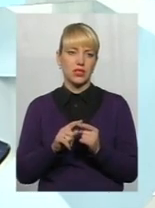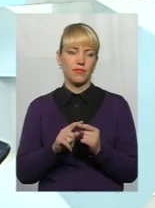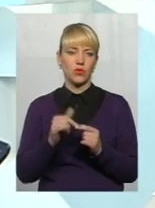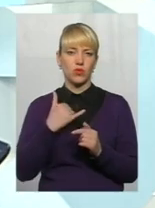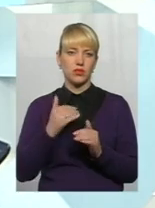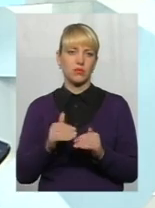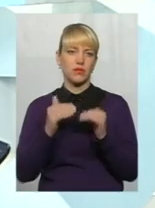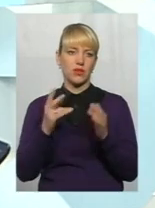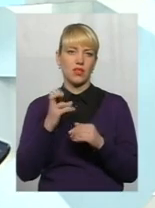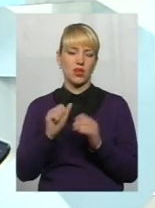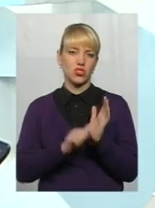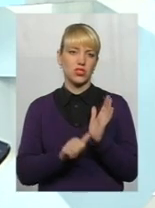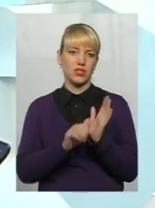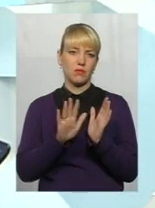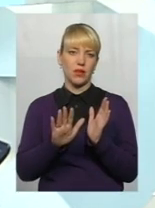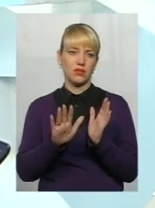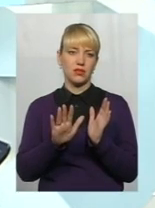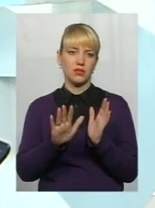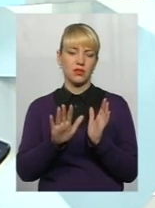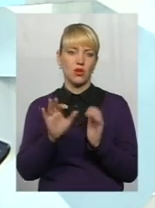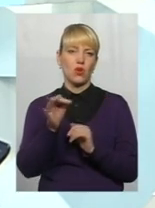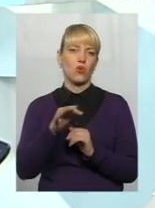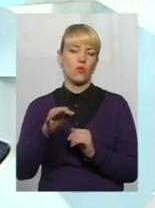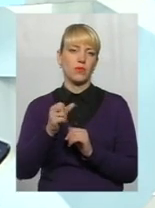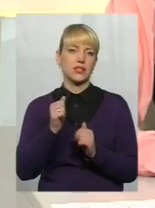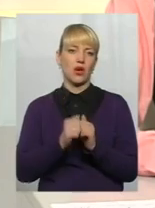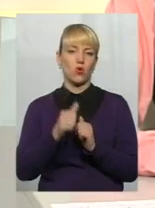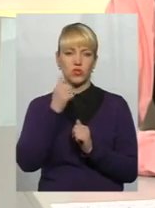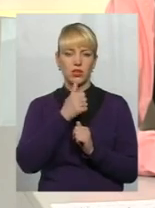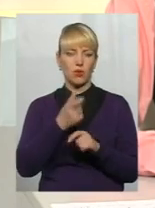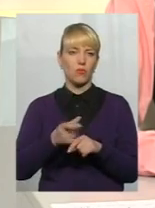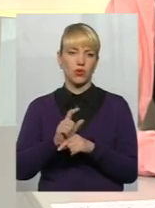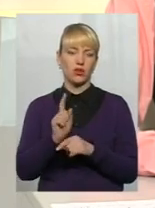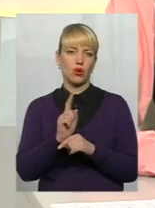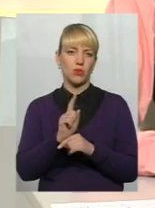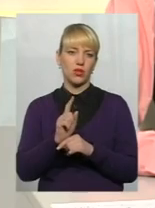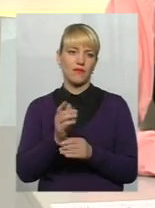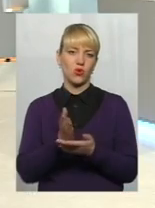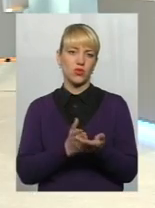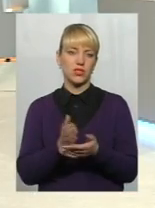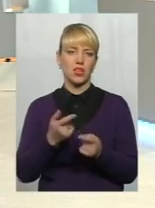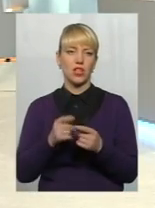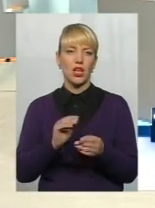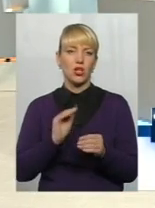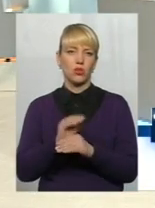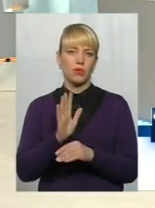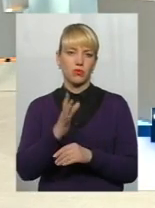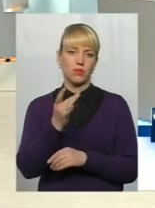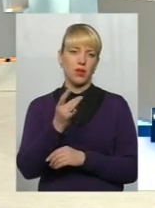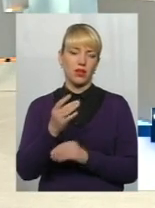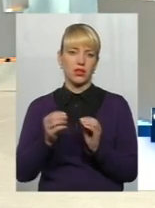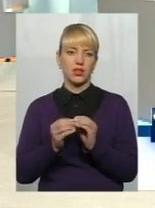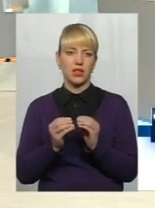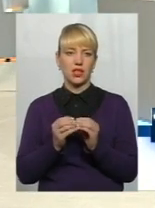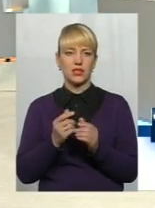підвищення на 65 копійок за кожен рік понаднормативного стажу. І вже доплата буде 5-10 гривень, в залежності,